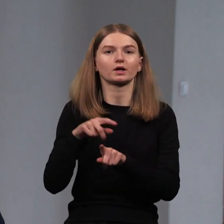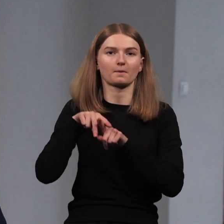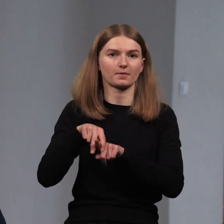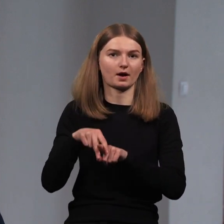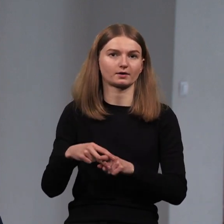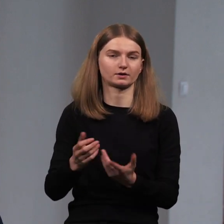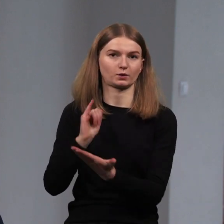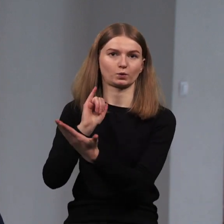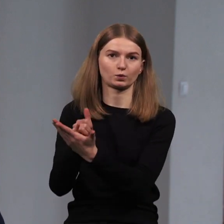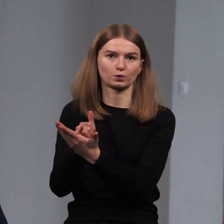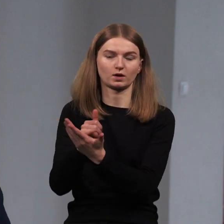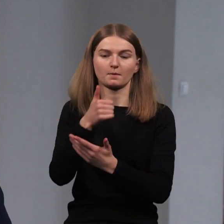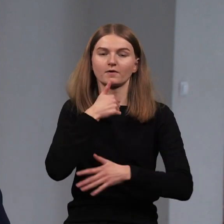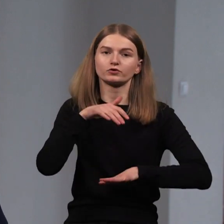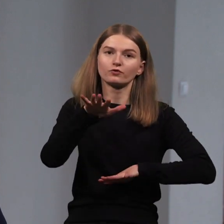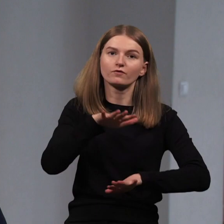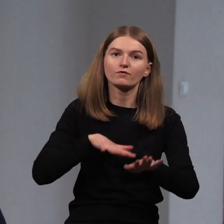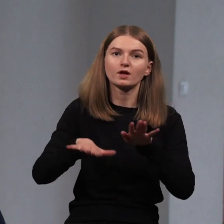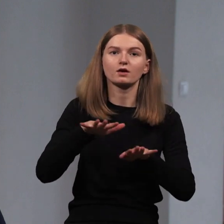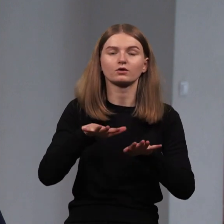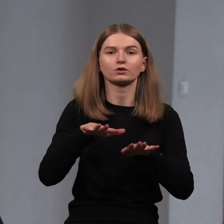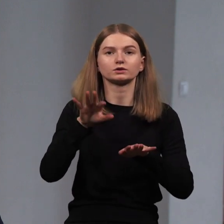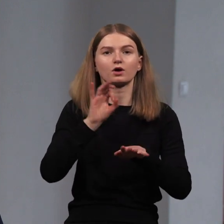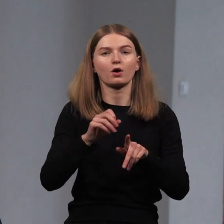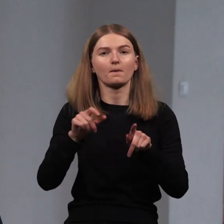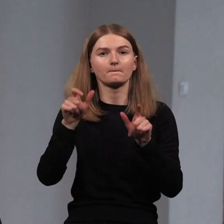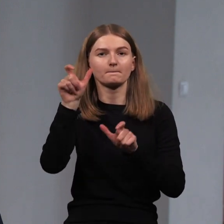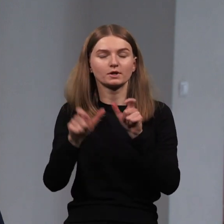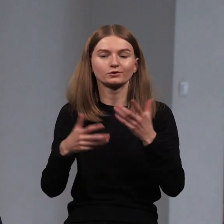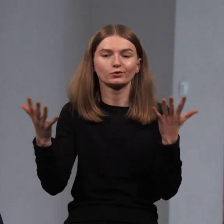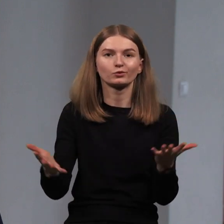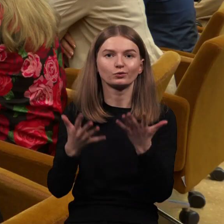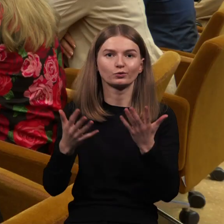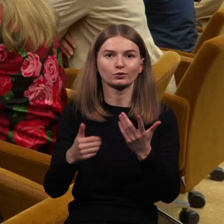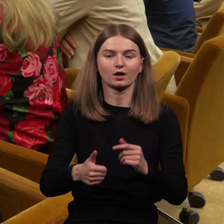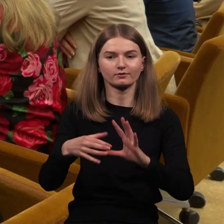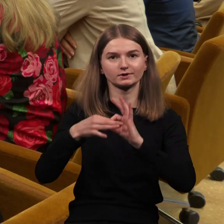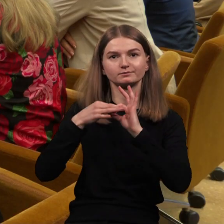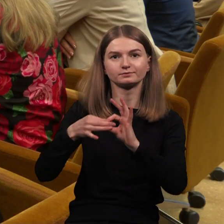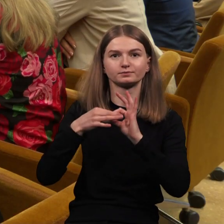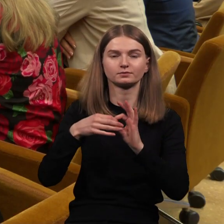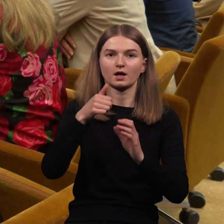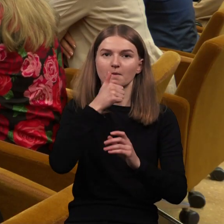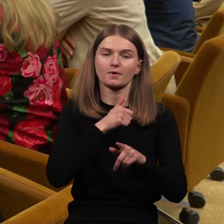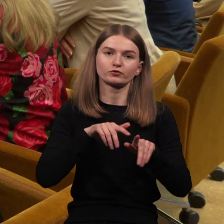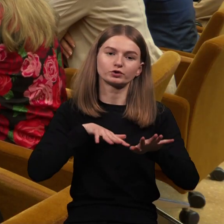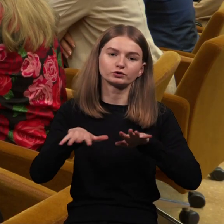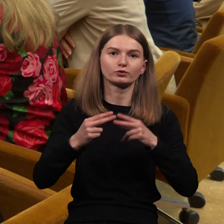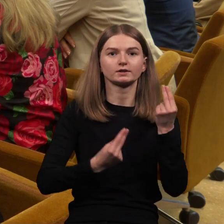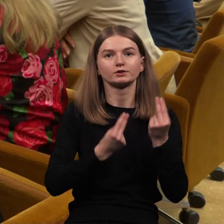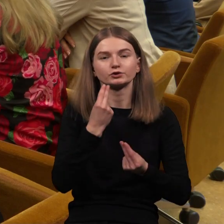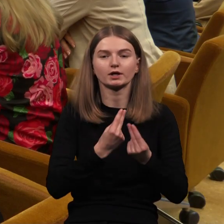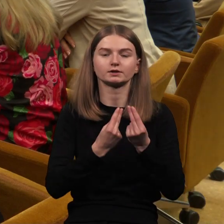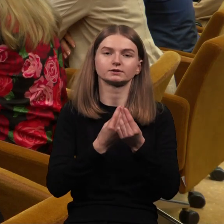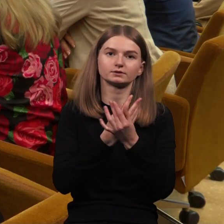veiklos, kurios yra skirtos pilietiškumui ūkdyti, būtų labiau susijėtos su realybė. Tai yra, ar tai būtų simulacijos, ar kokie nors žaidimai,